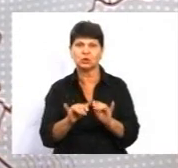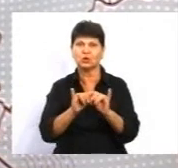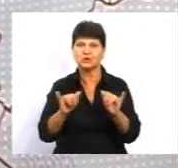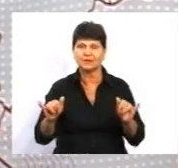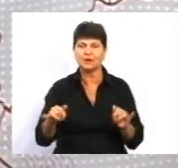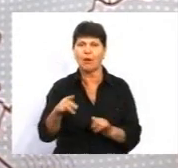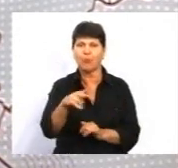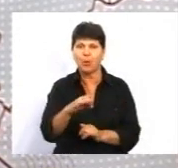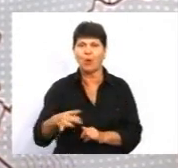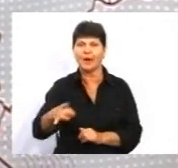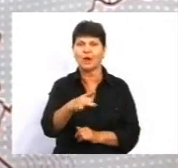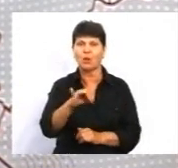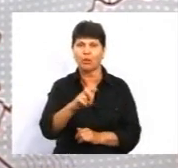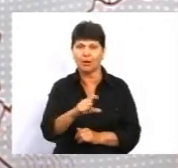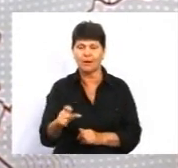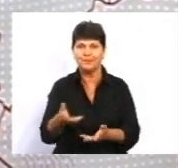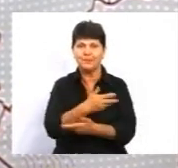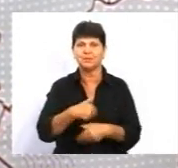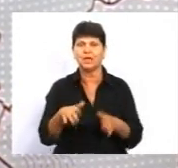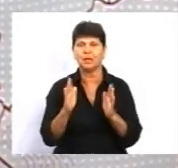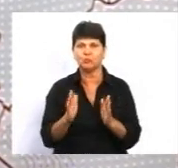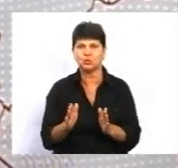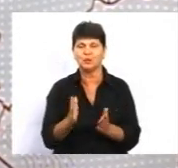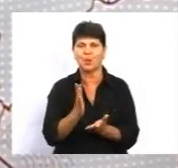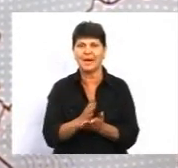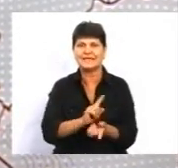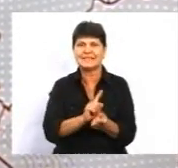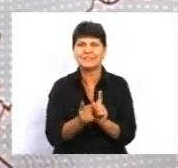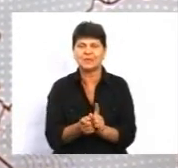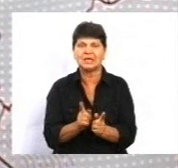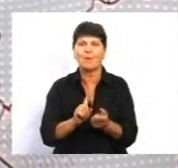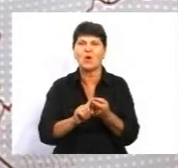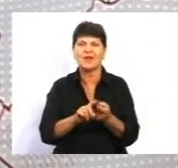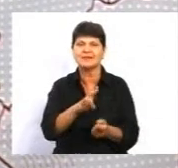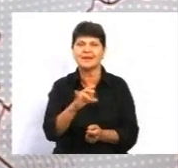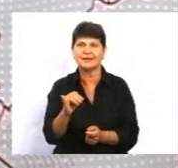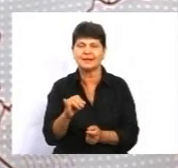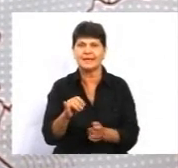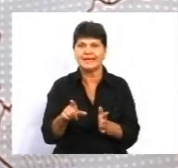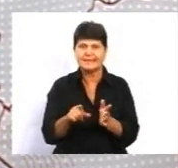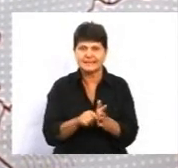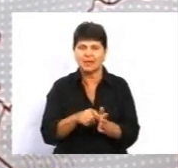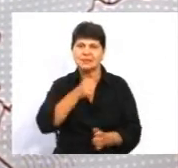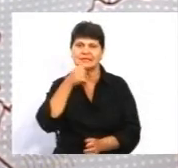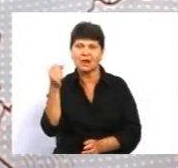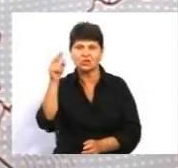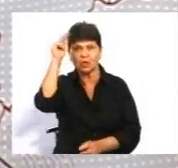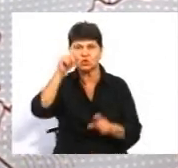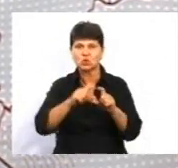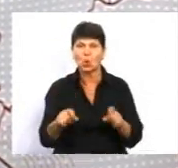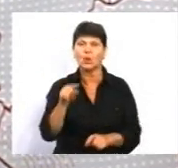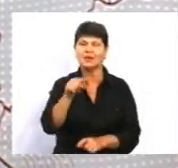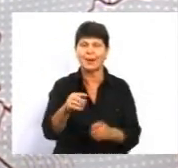районах. Ми будемо мати зміни, пов'язані із старшою школою, там в 10